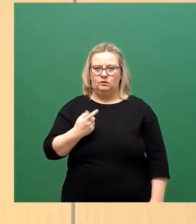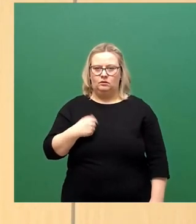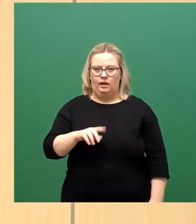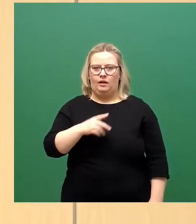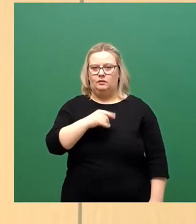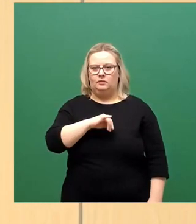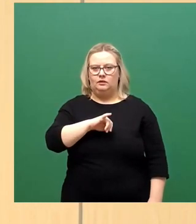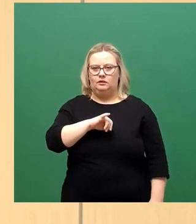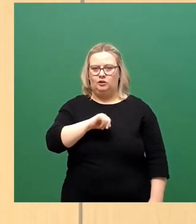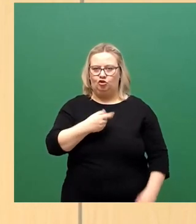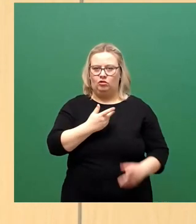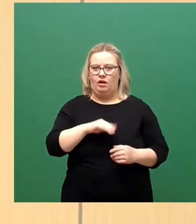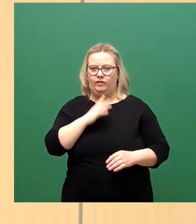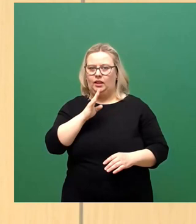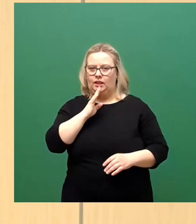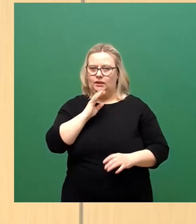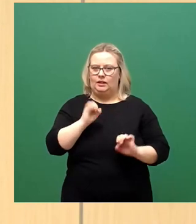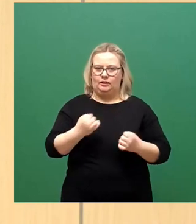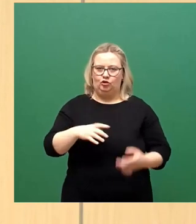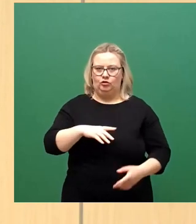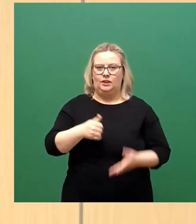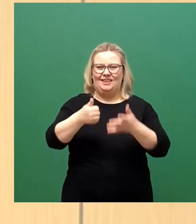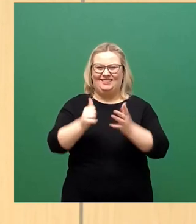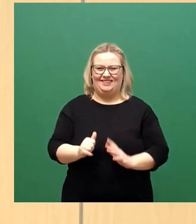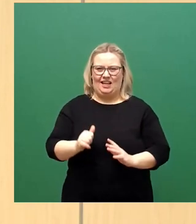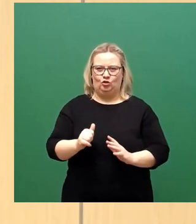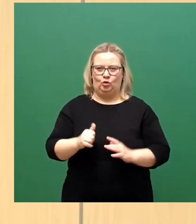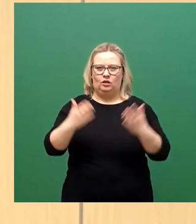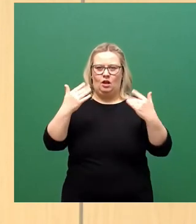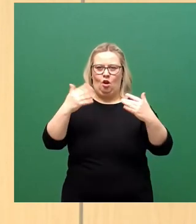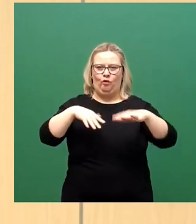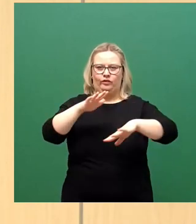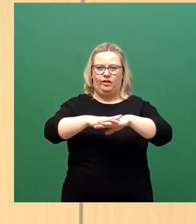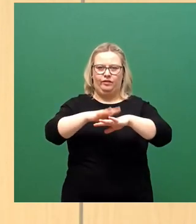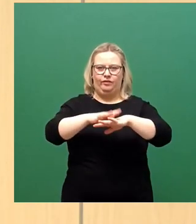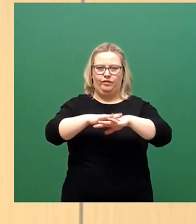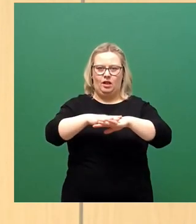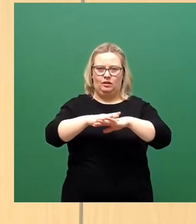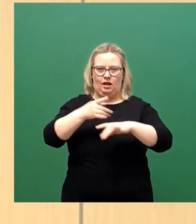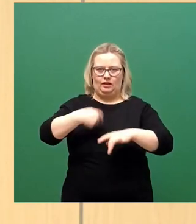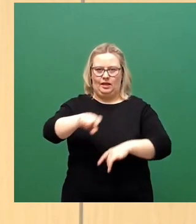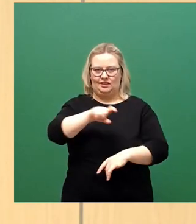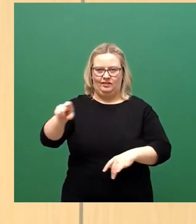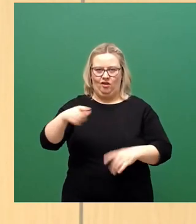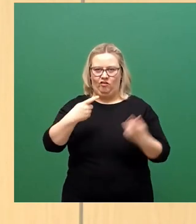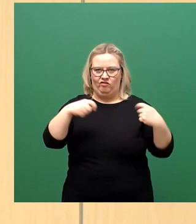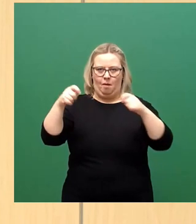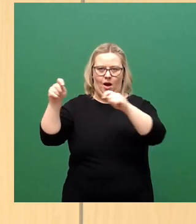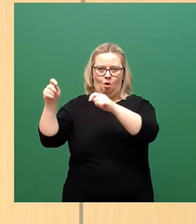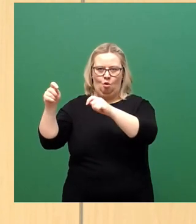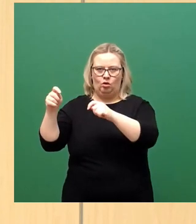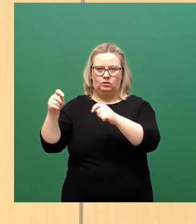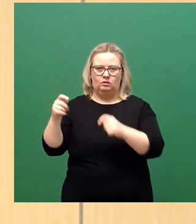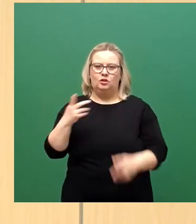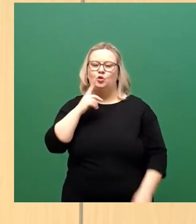auch nicht im Raum stehen lassen. 600 Luftfilter sind in den nächsten Wochen zu verbauen. Das ist nicht Alibi, sondern